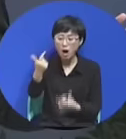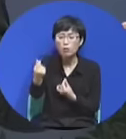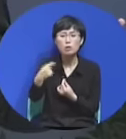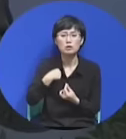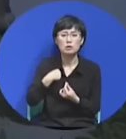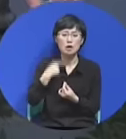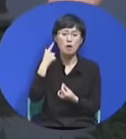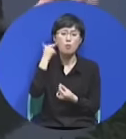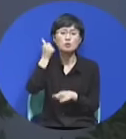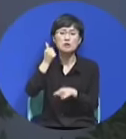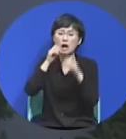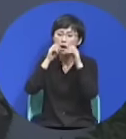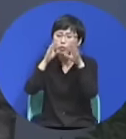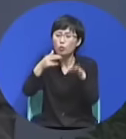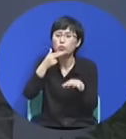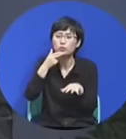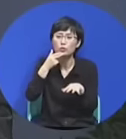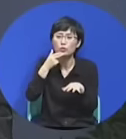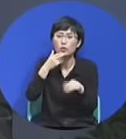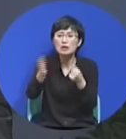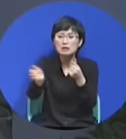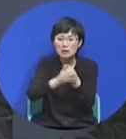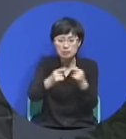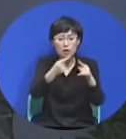전 미국에는 교회문 다 닫게 된 거요.